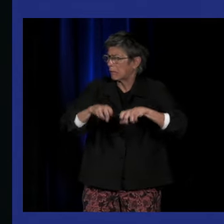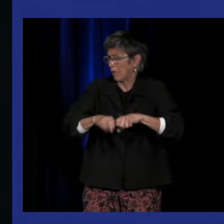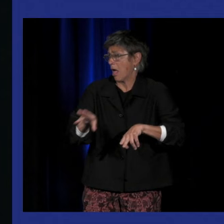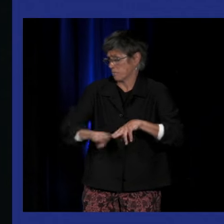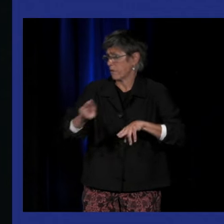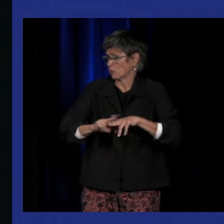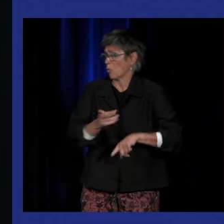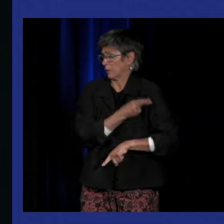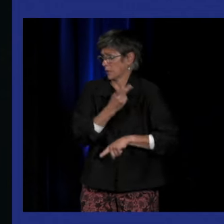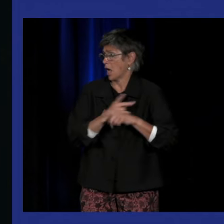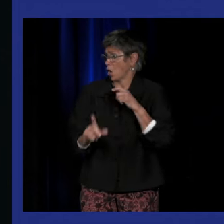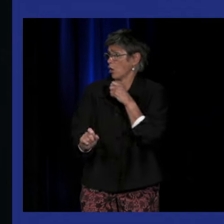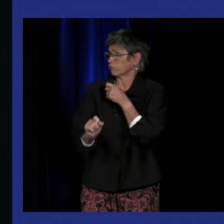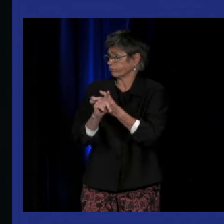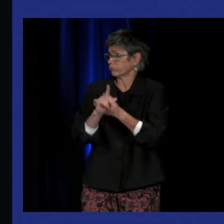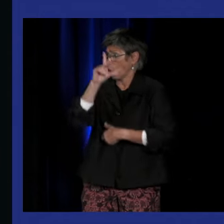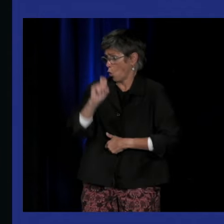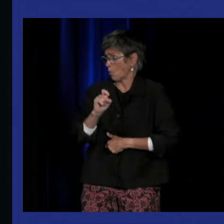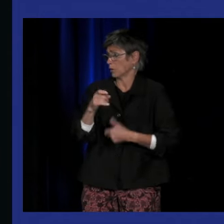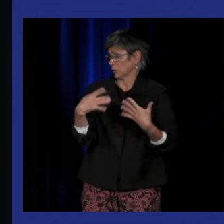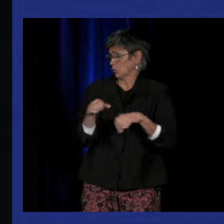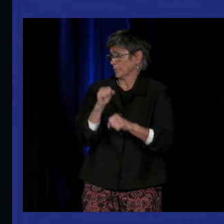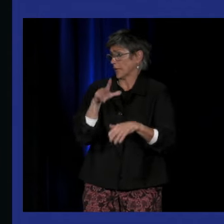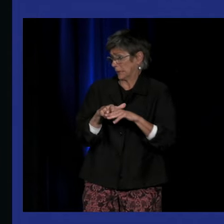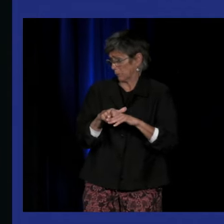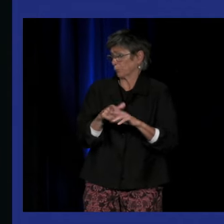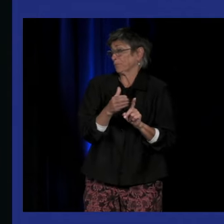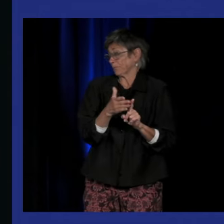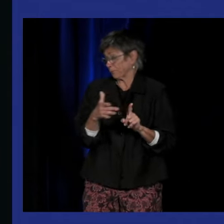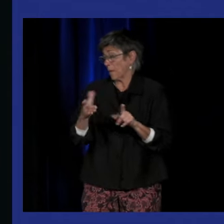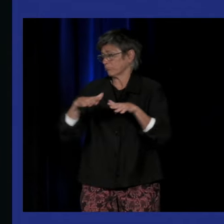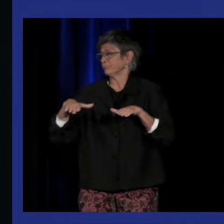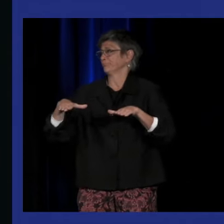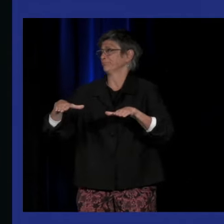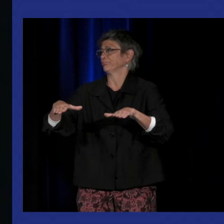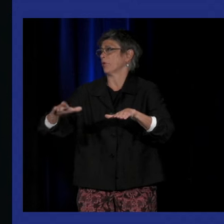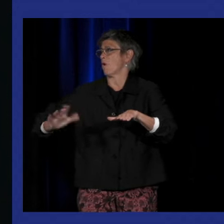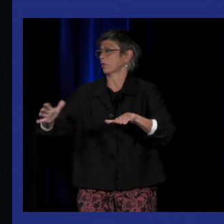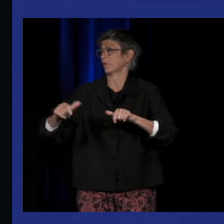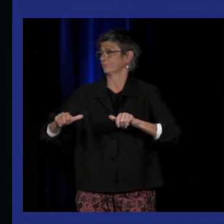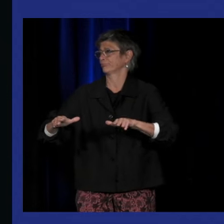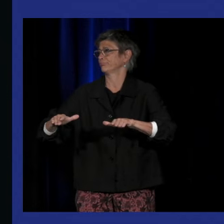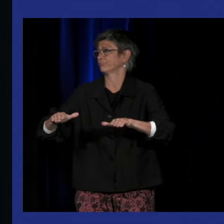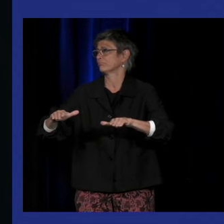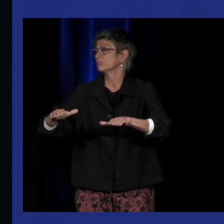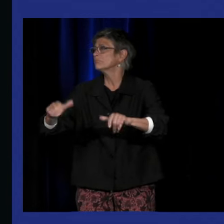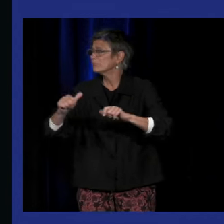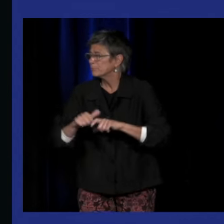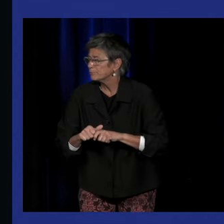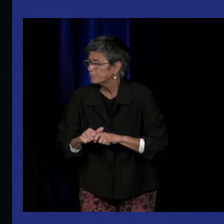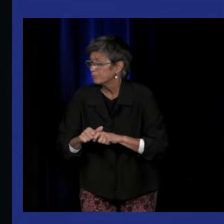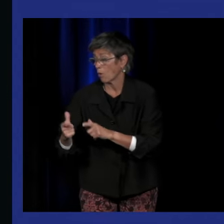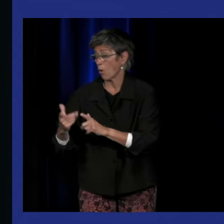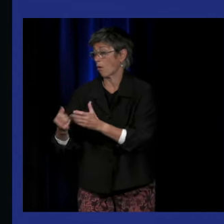réparer donc la naissance de discours médical sur les sourds elle s'est fait au 19e siècle en même temps que les sourds s'est